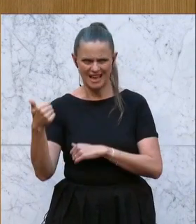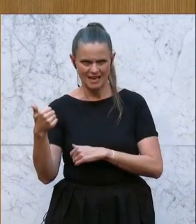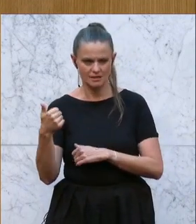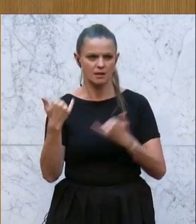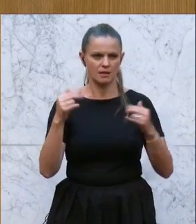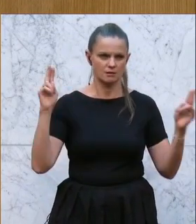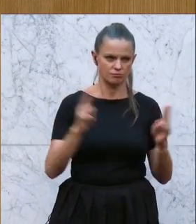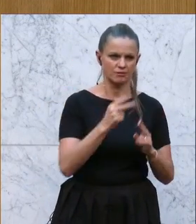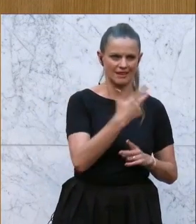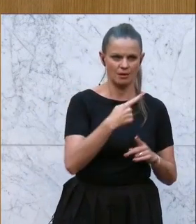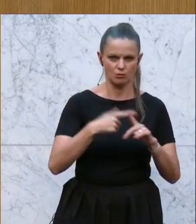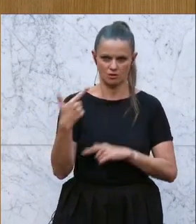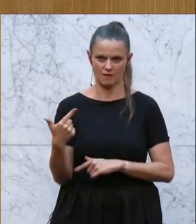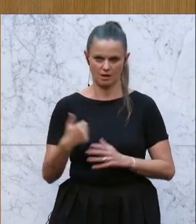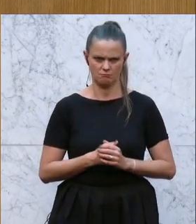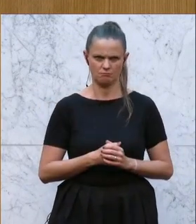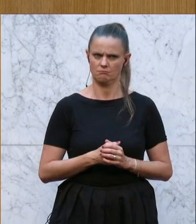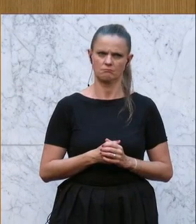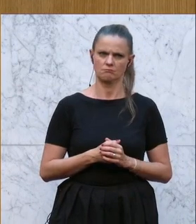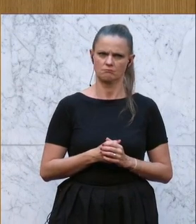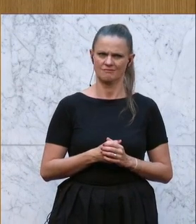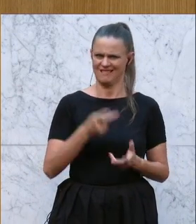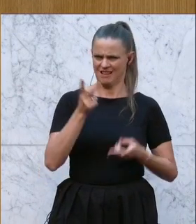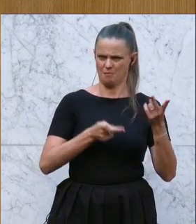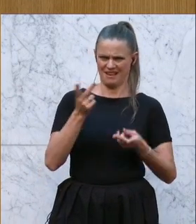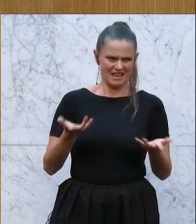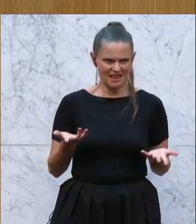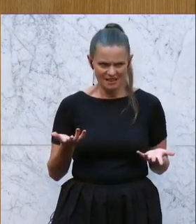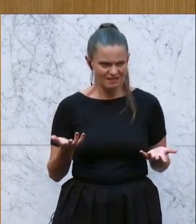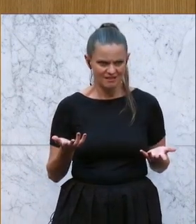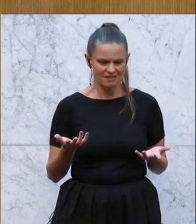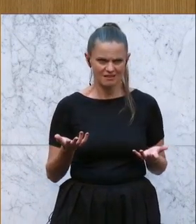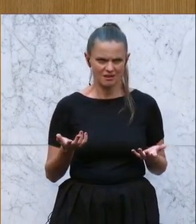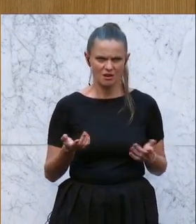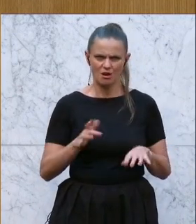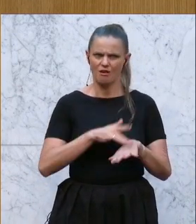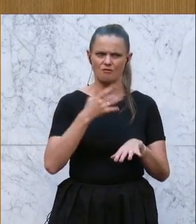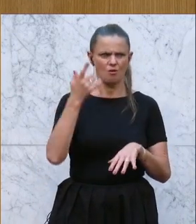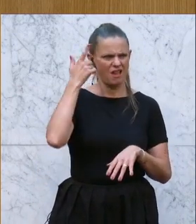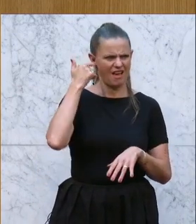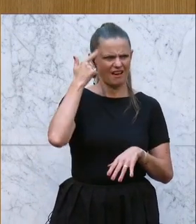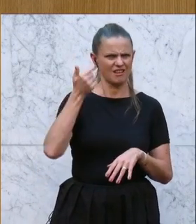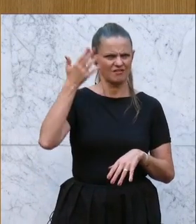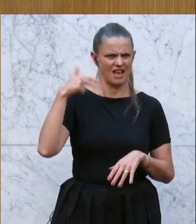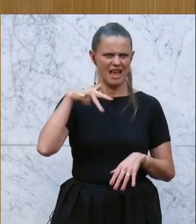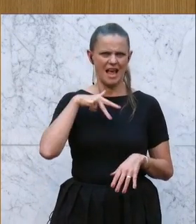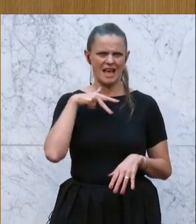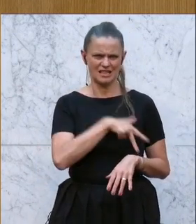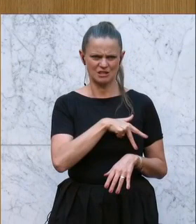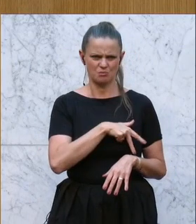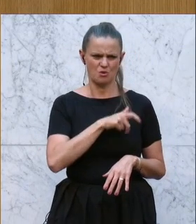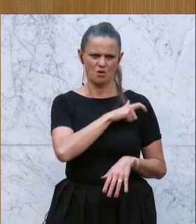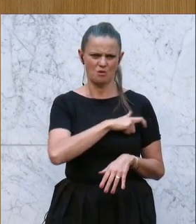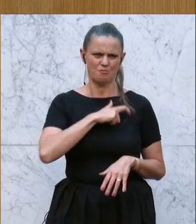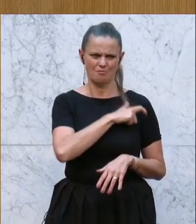verkürzt drei plus zwei. Es ist nicht Kabarett, sondern, ich fühle mich ein bisschen erinnert an den SPÖ-Parteitag, wenn es da ein bisschen ums Rechnen geht, das